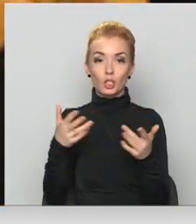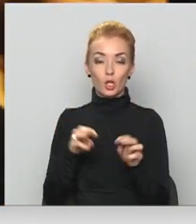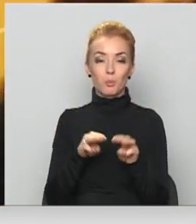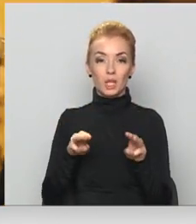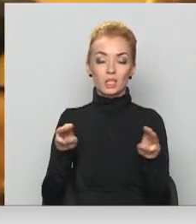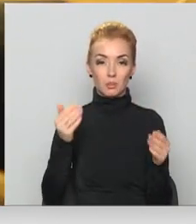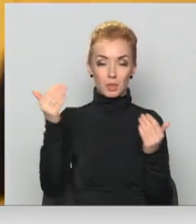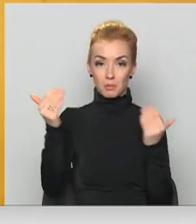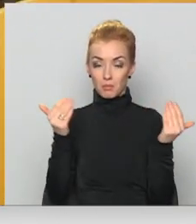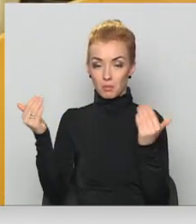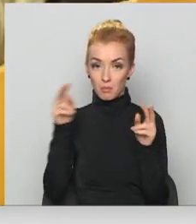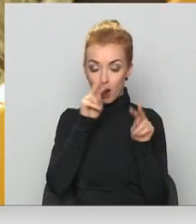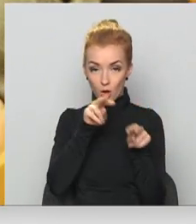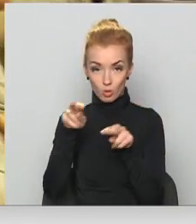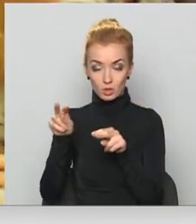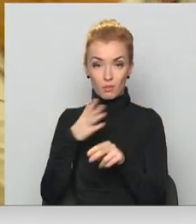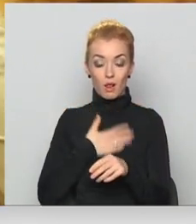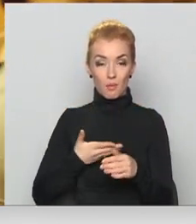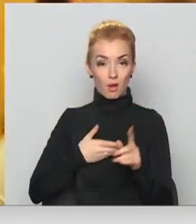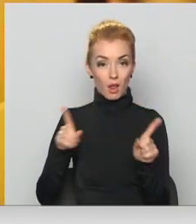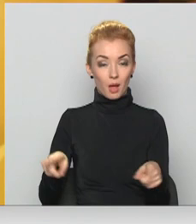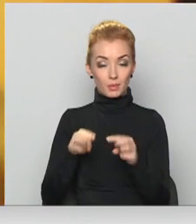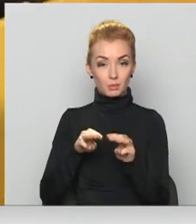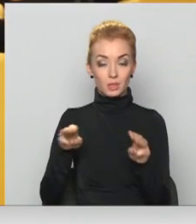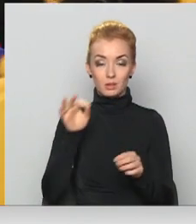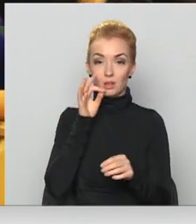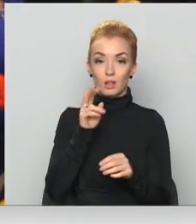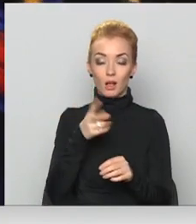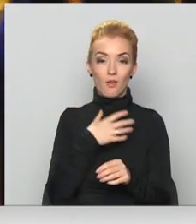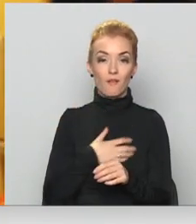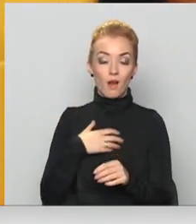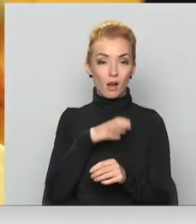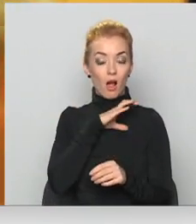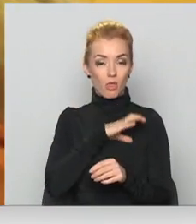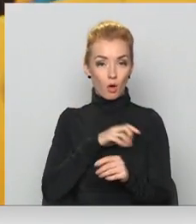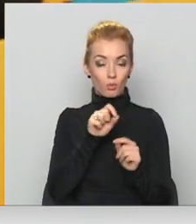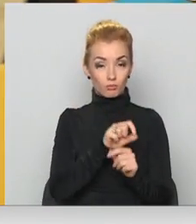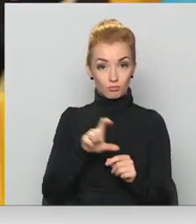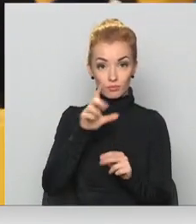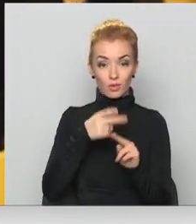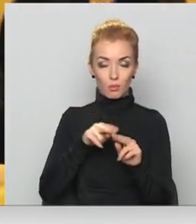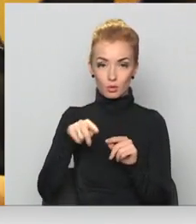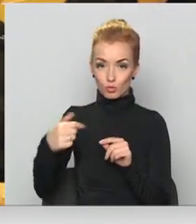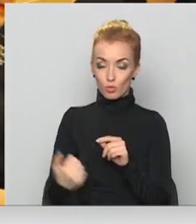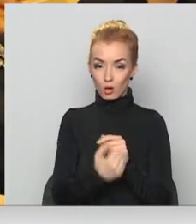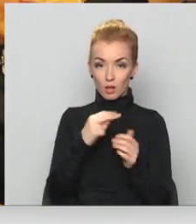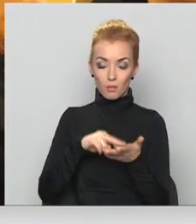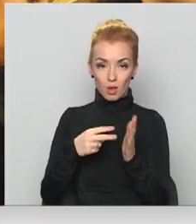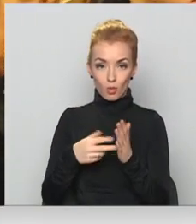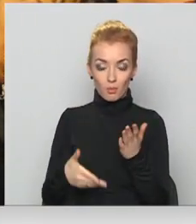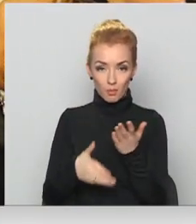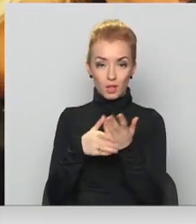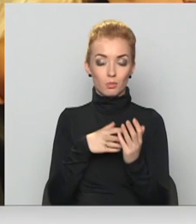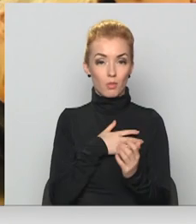pārraucībā. Labklājības ministrijā vērtē, ka izšķiroši ir atalgojumi jautājums, tāpēc šogad plāno palīdzēt